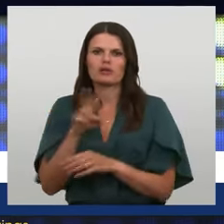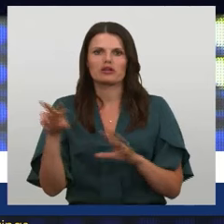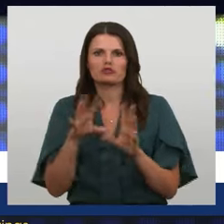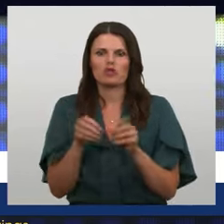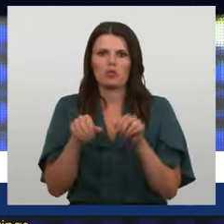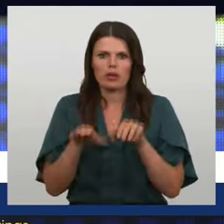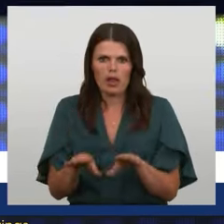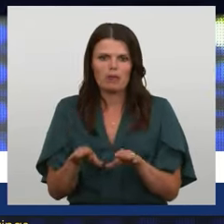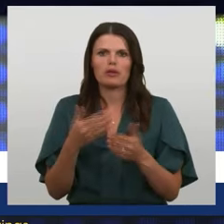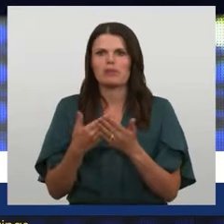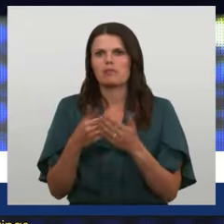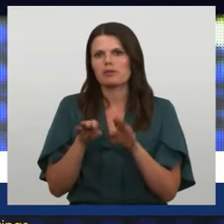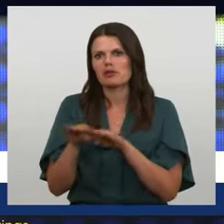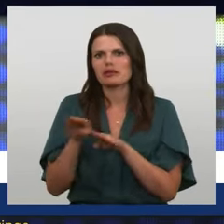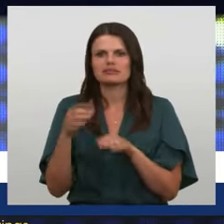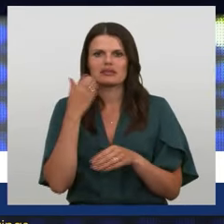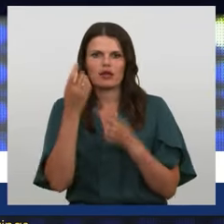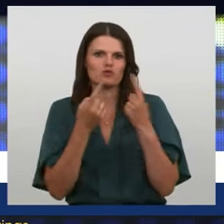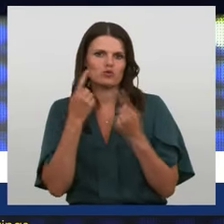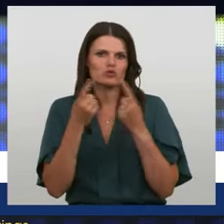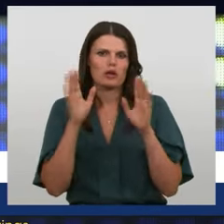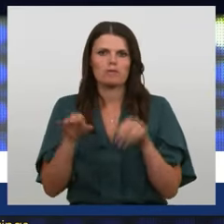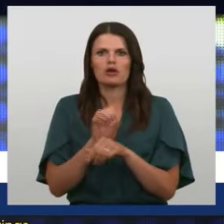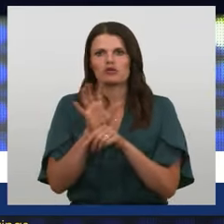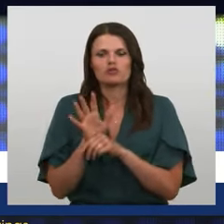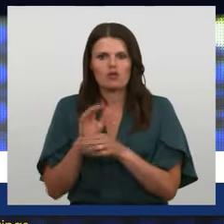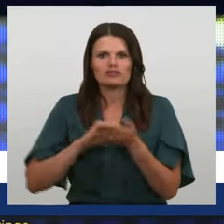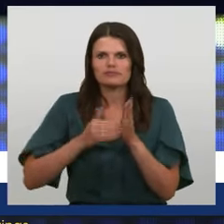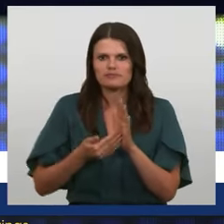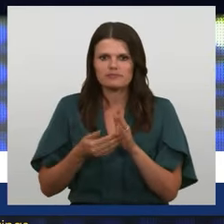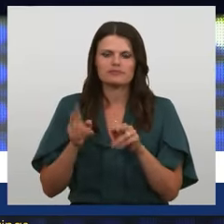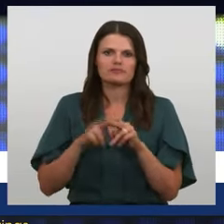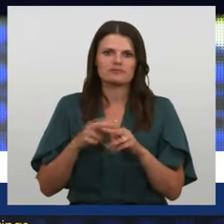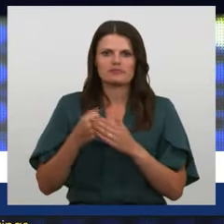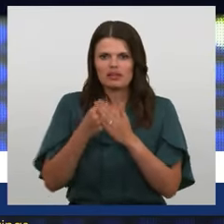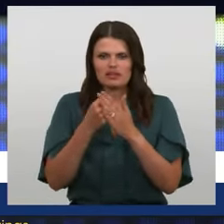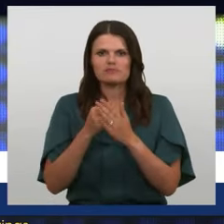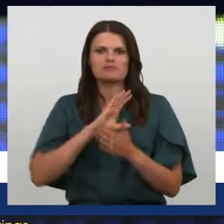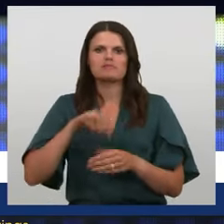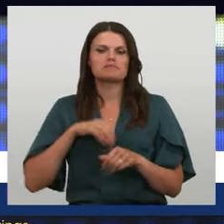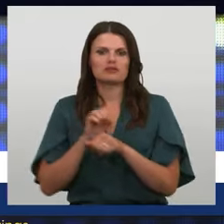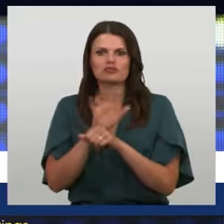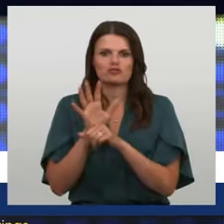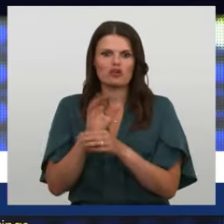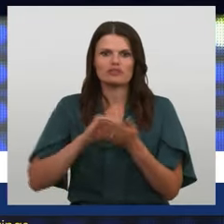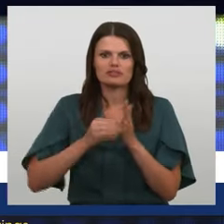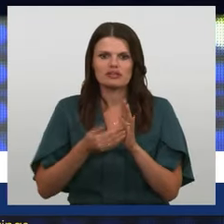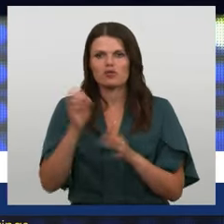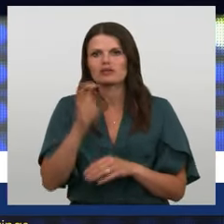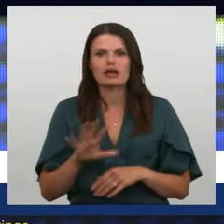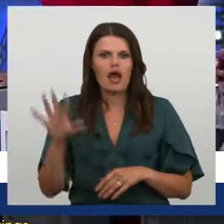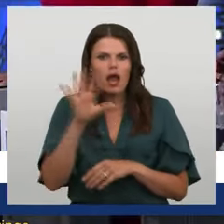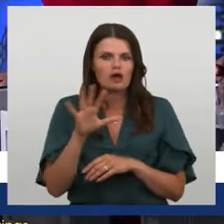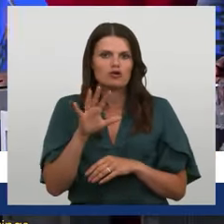nobalstu par viņu līdzīgi, kā tas bija tad, kad mēs runājam par Covid situāciju un atbalstu pēc Covid situācijas Eiropā.